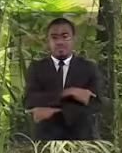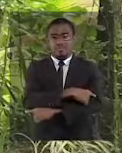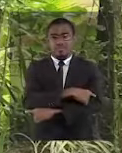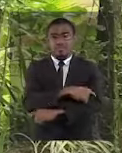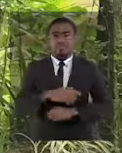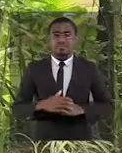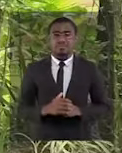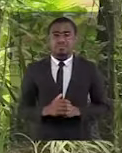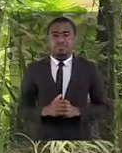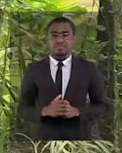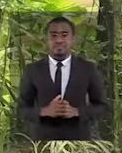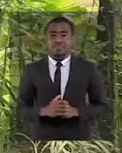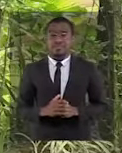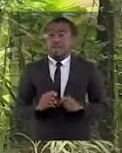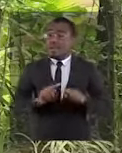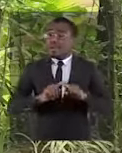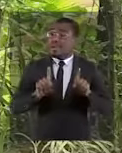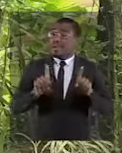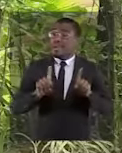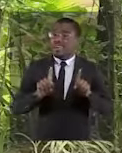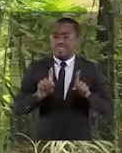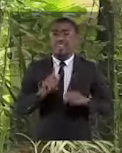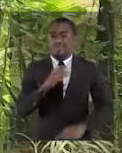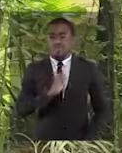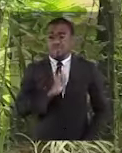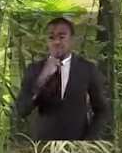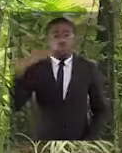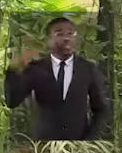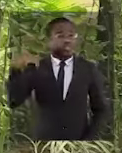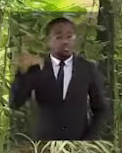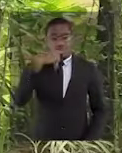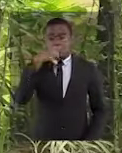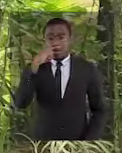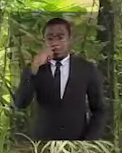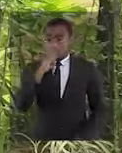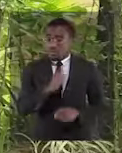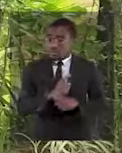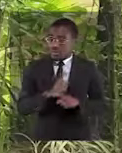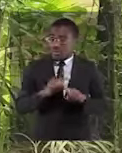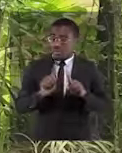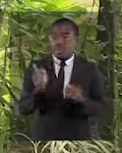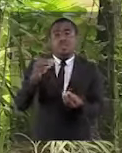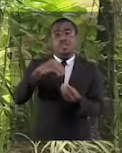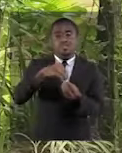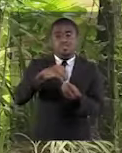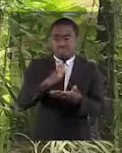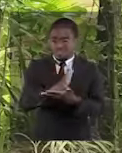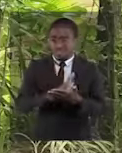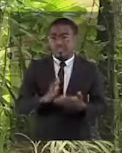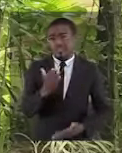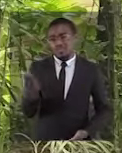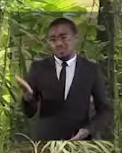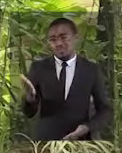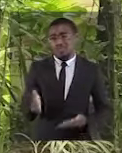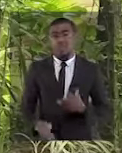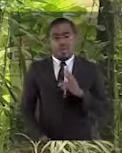Mais, le chef d'État que je suis avant tout veut ajouter ceci. Oui, nous pouvons